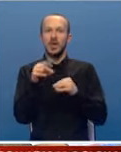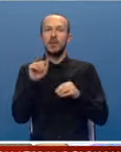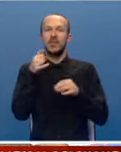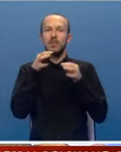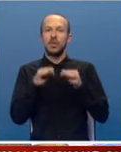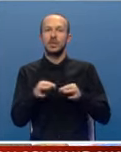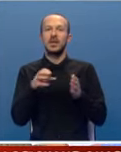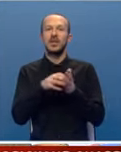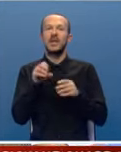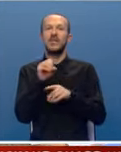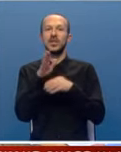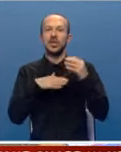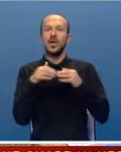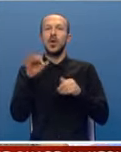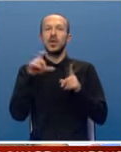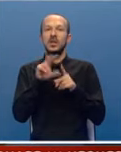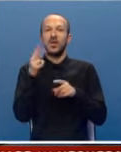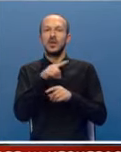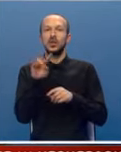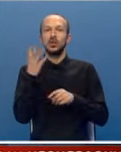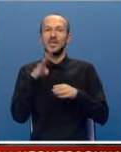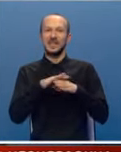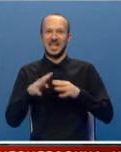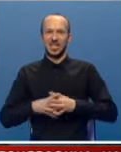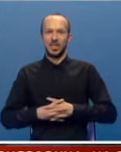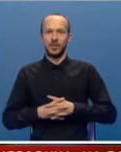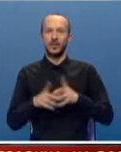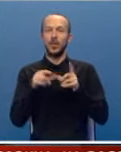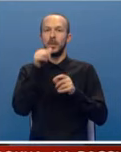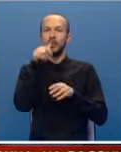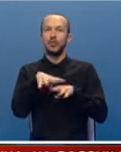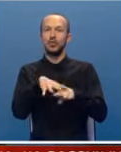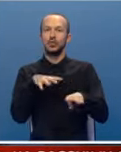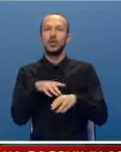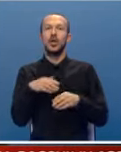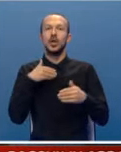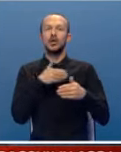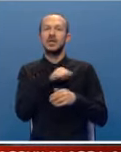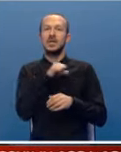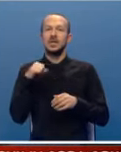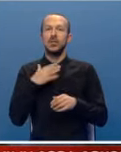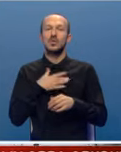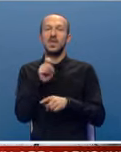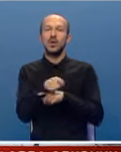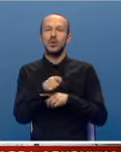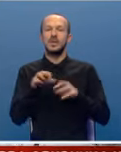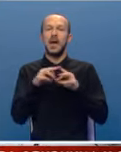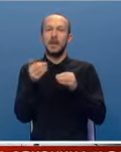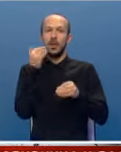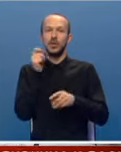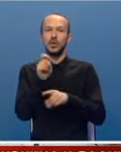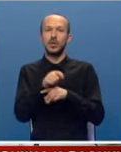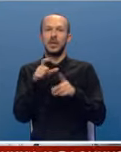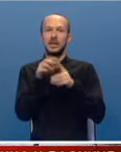procjenama, izgradnja vrtića trajeće između 12 i 14 mjeseci. U Prijedovskoj skupštini doskorašnji samostalni odbornici, a prethodno